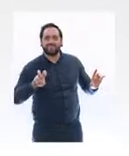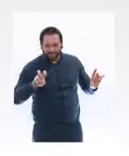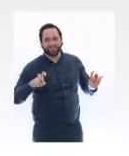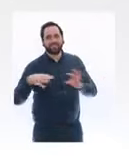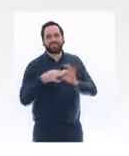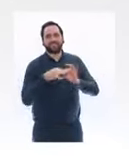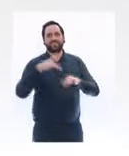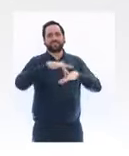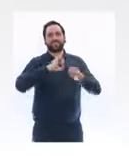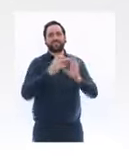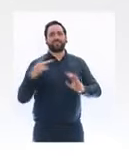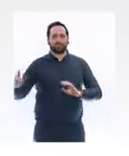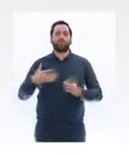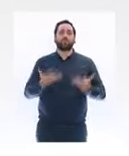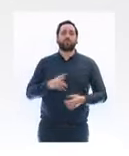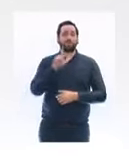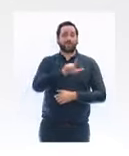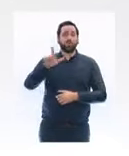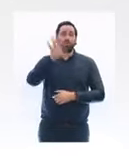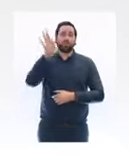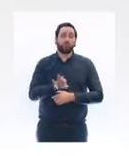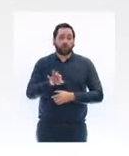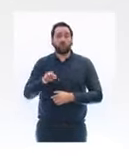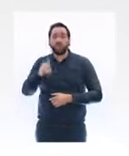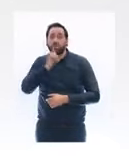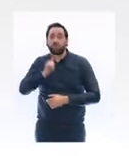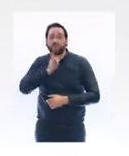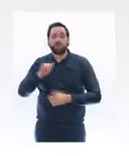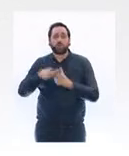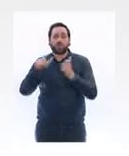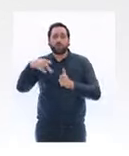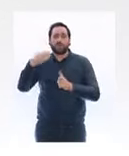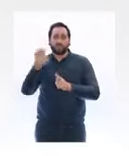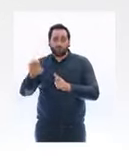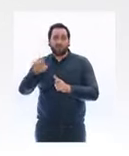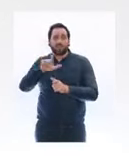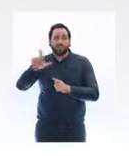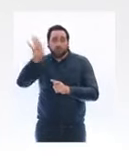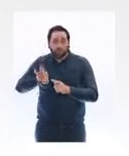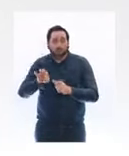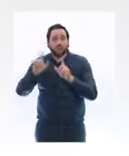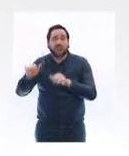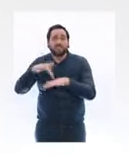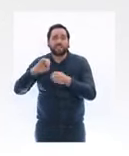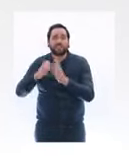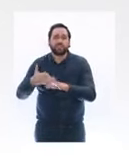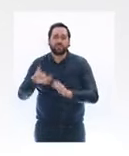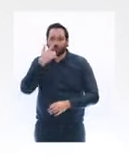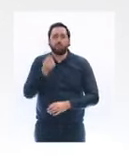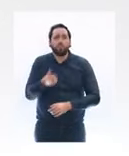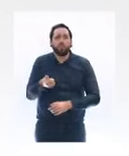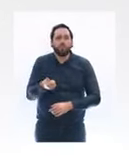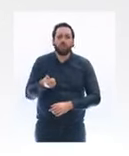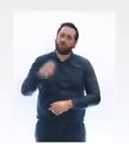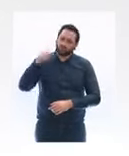'hui parmi les plus petites entreprises françaises à disposer de leur propre site internet. C'est trop peu. Nous apporterons des